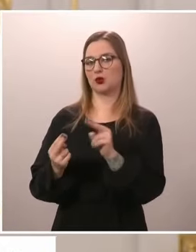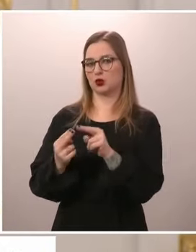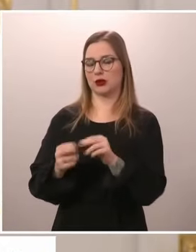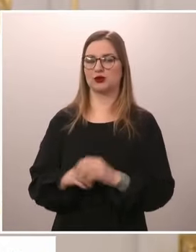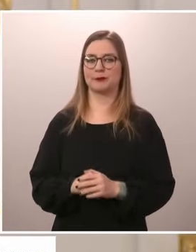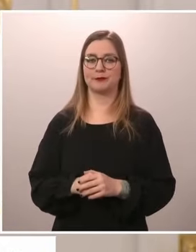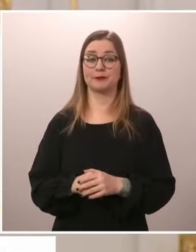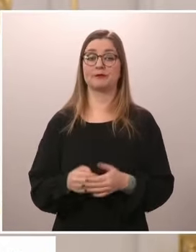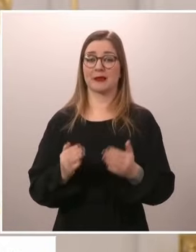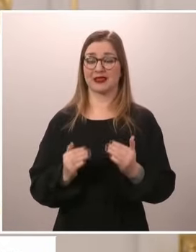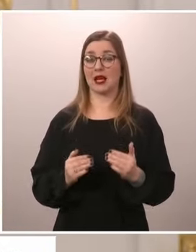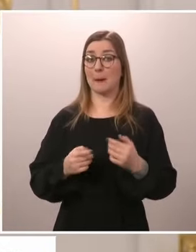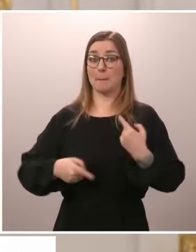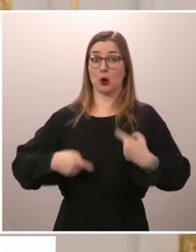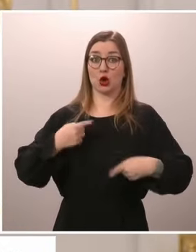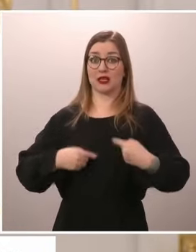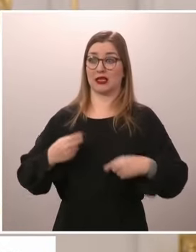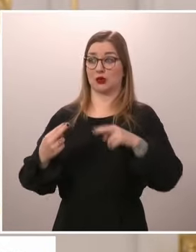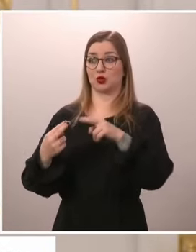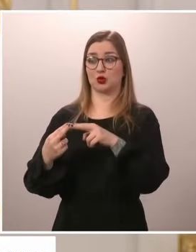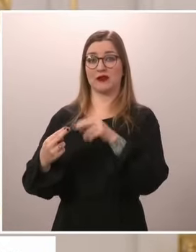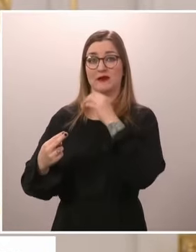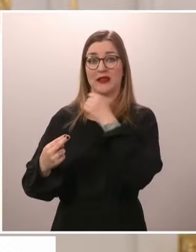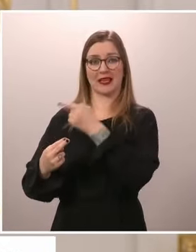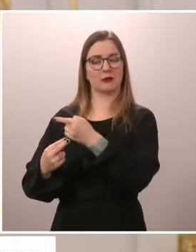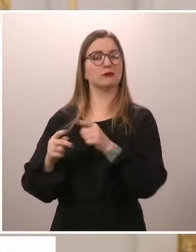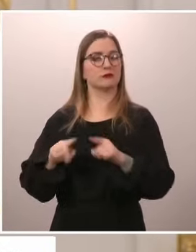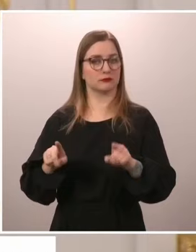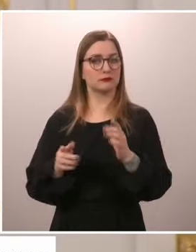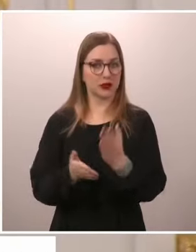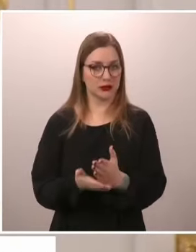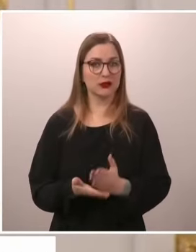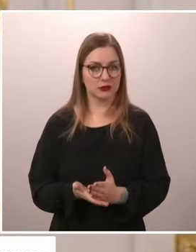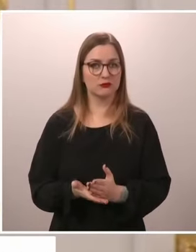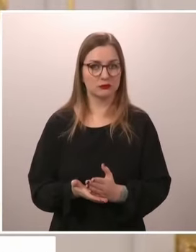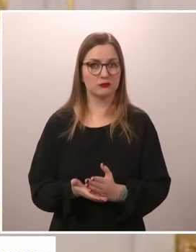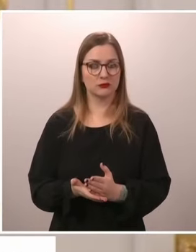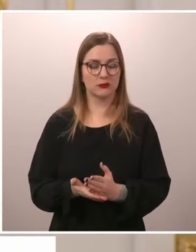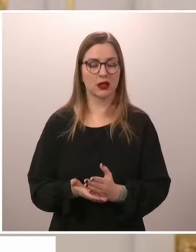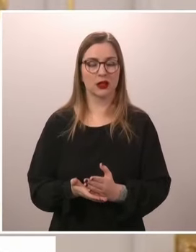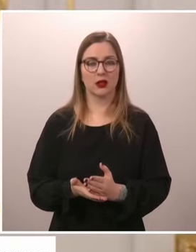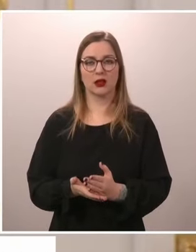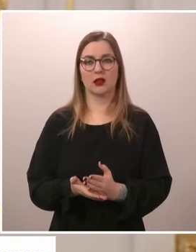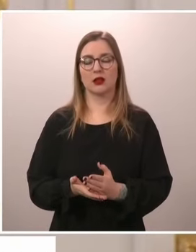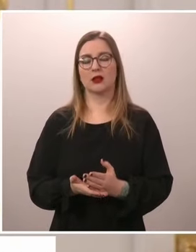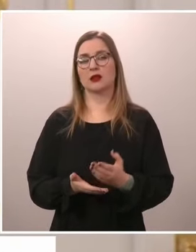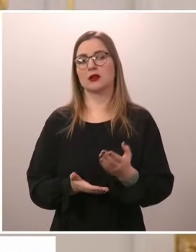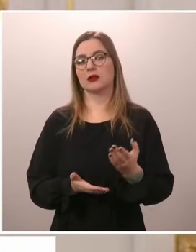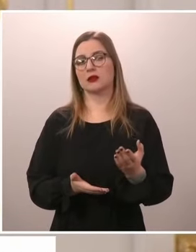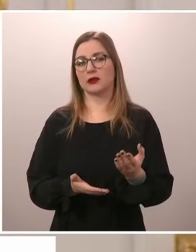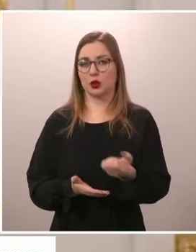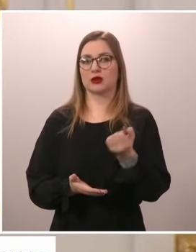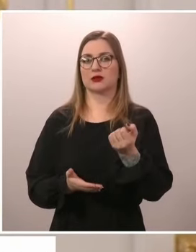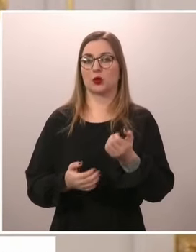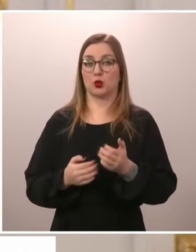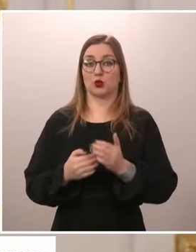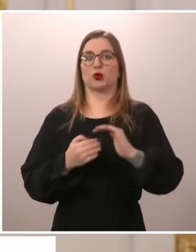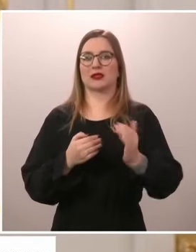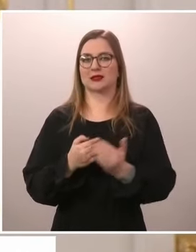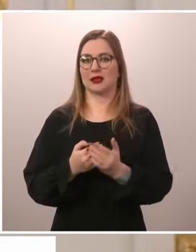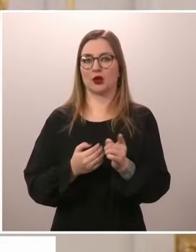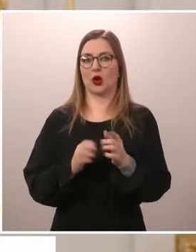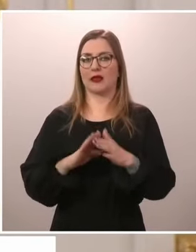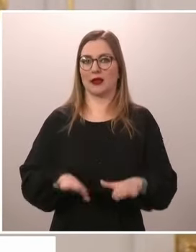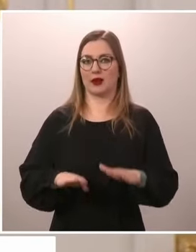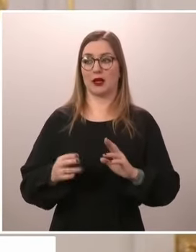sitten aivan erilainen asia. Ja jotta ne voidaan jollain tavalla uudelleen henkiin herättää, niin se